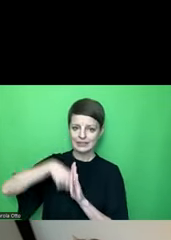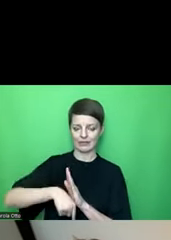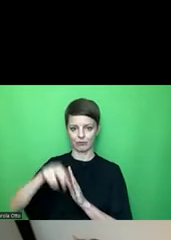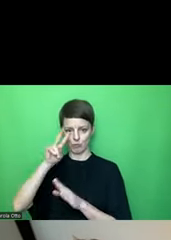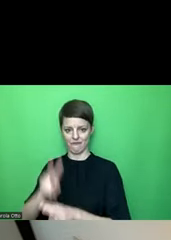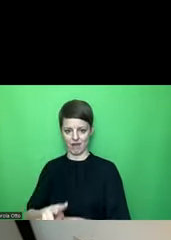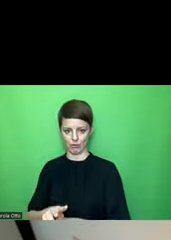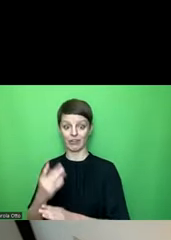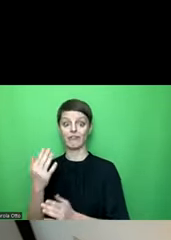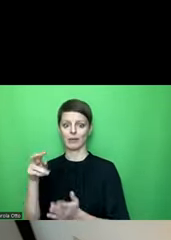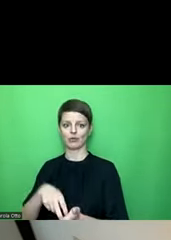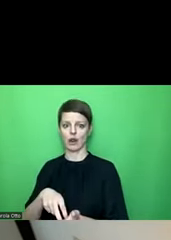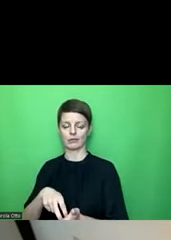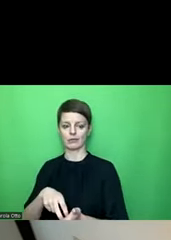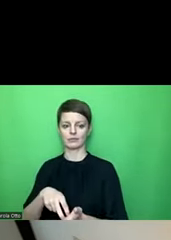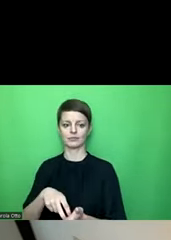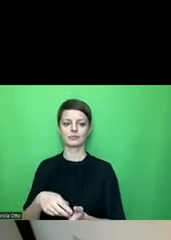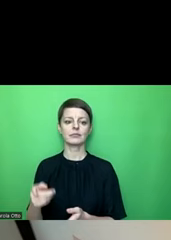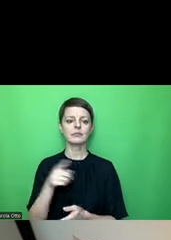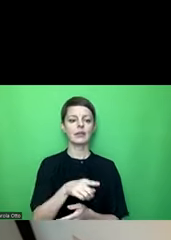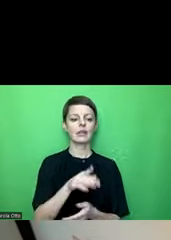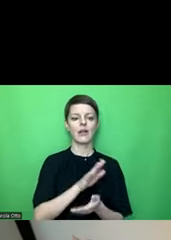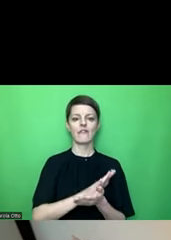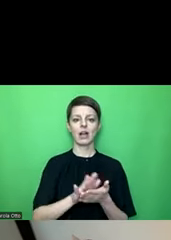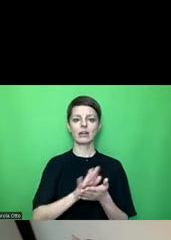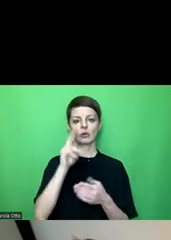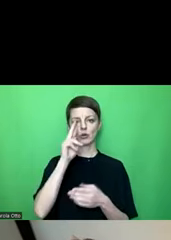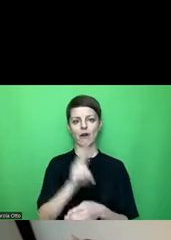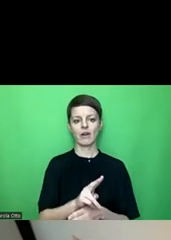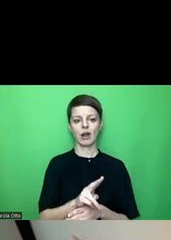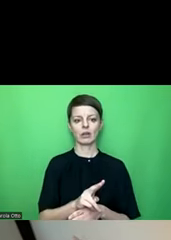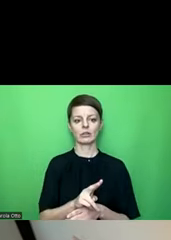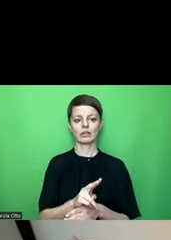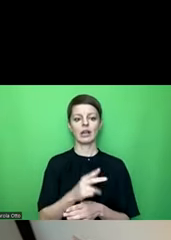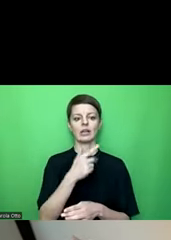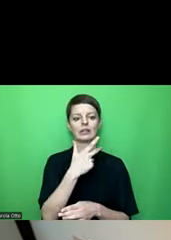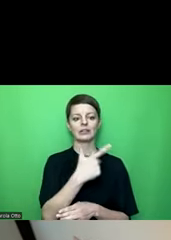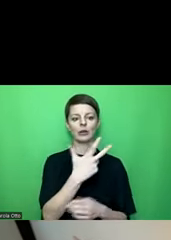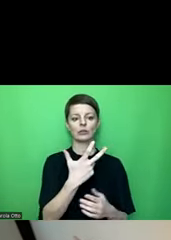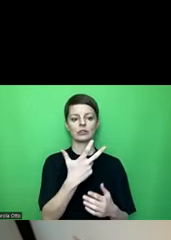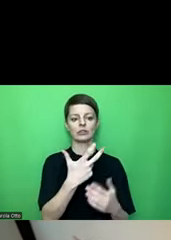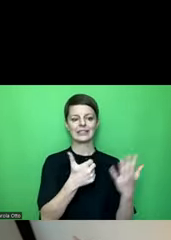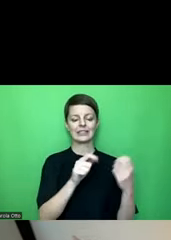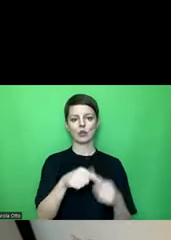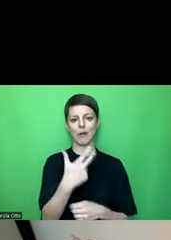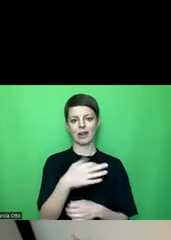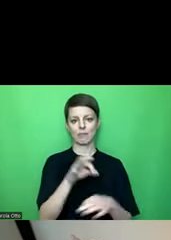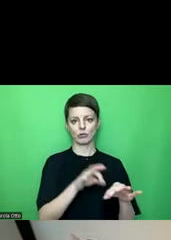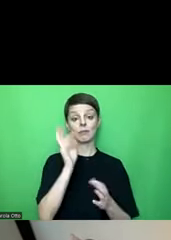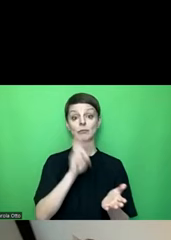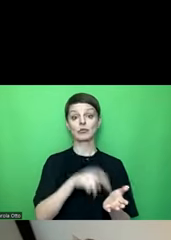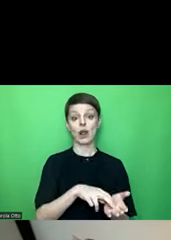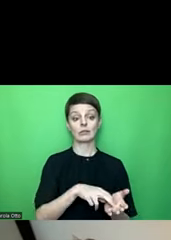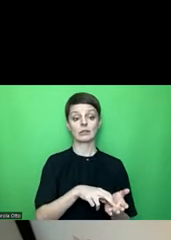Also bei vereinfachter Überwachung sind 62,3 Prozent der Prüfschritte bestanden und 37